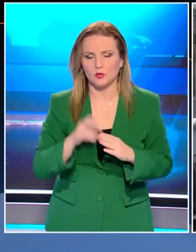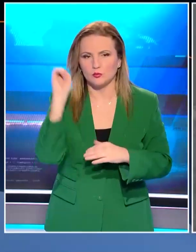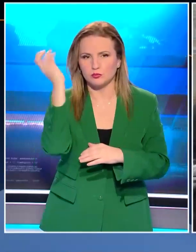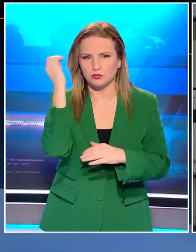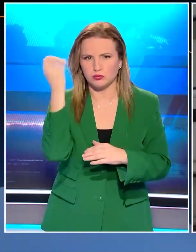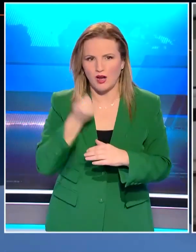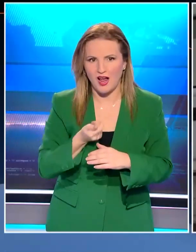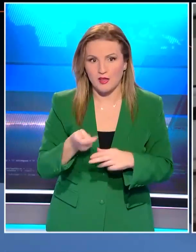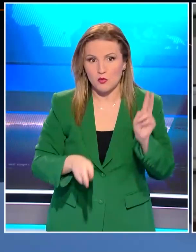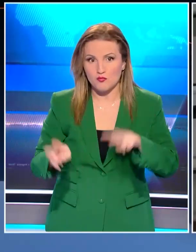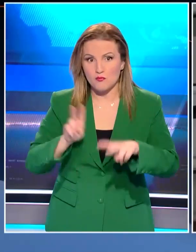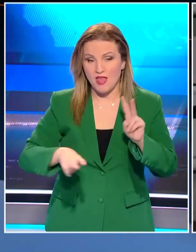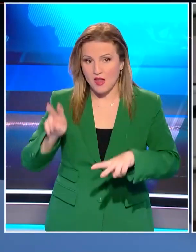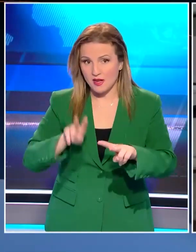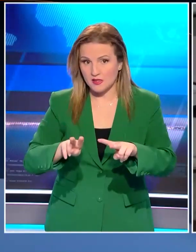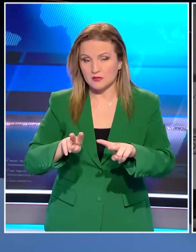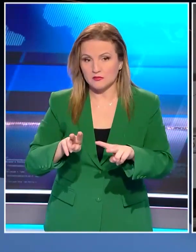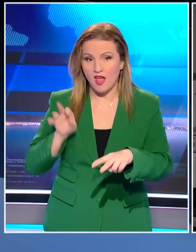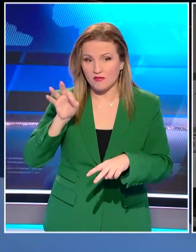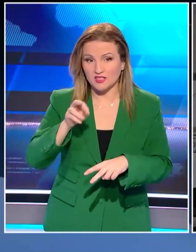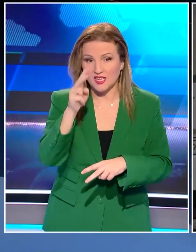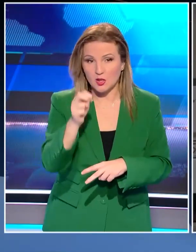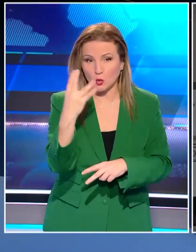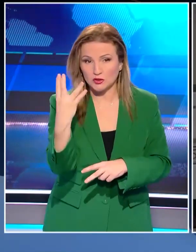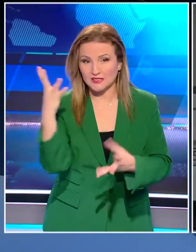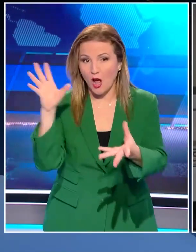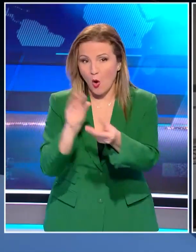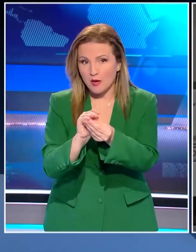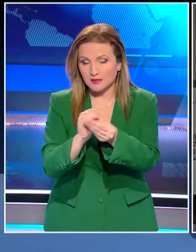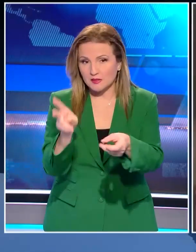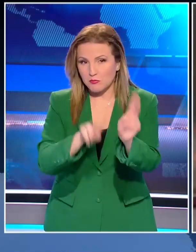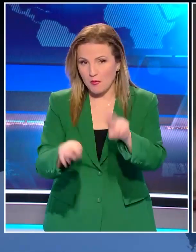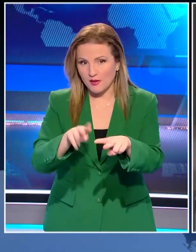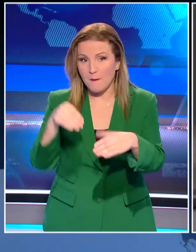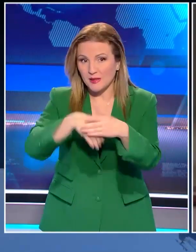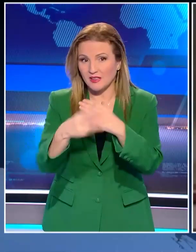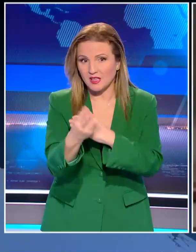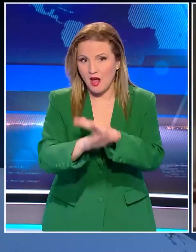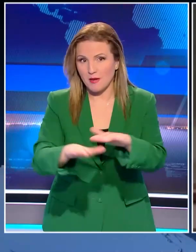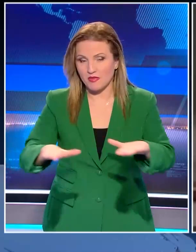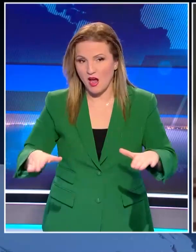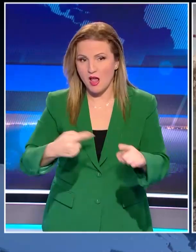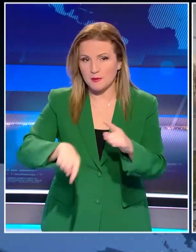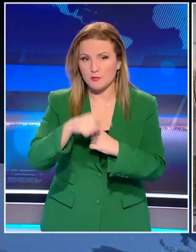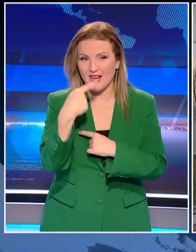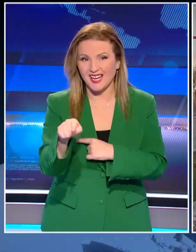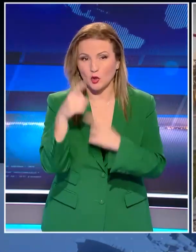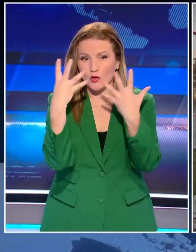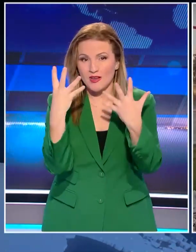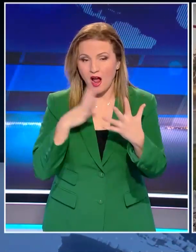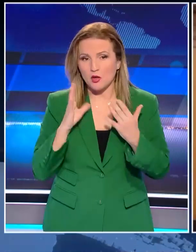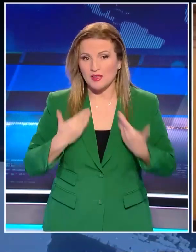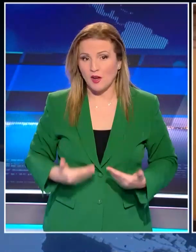Ο αριθμός των ανθρώπων που έχασαν τη ζωή τους έχουν φτάσει τους 24, ανάμεσά τους και τρία παιδιά, ενώ τουλάχιστον 109 άνθρωποι